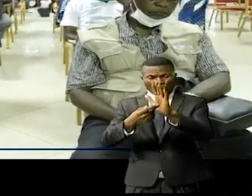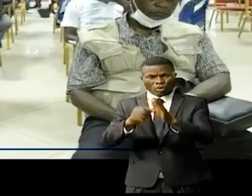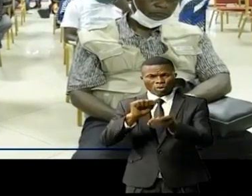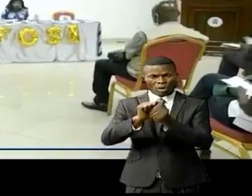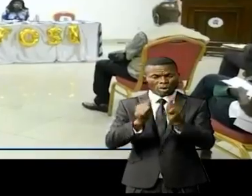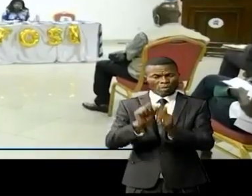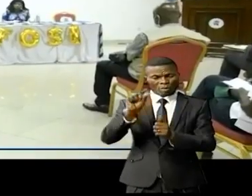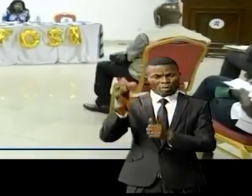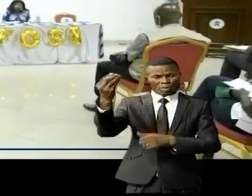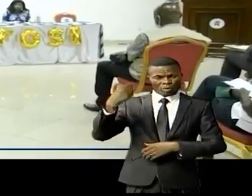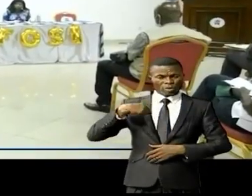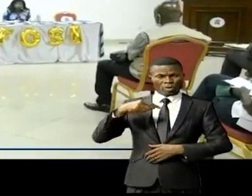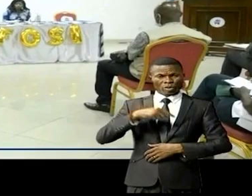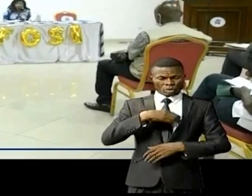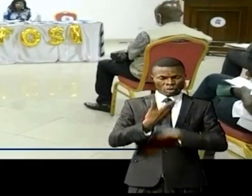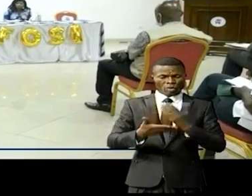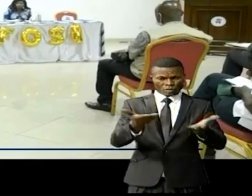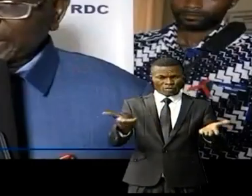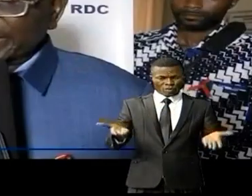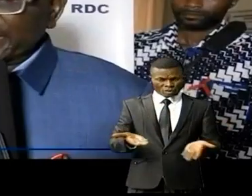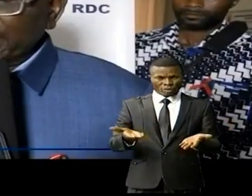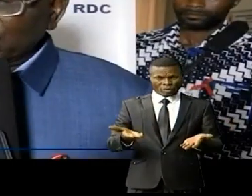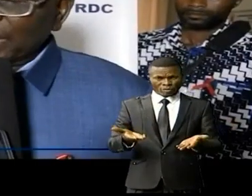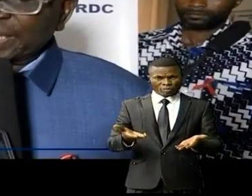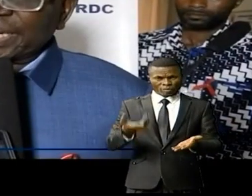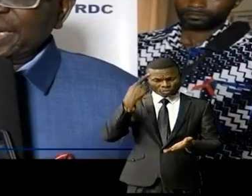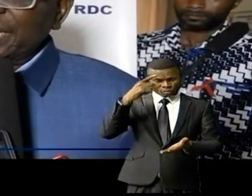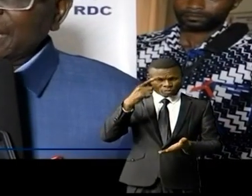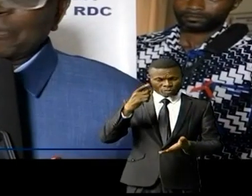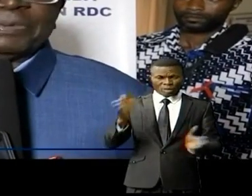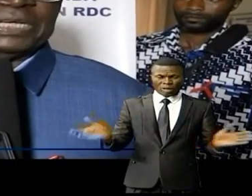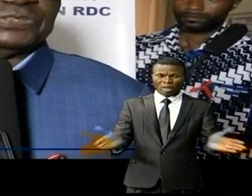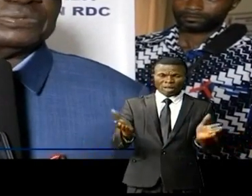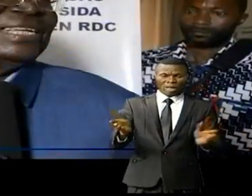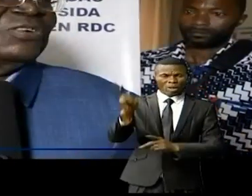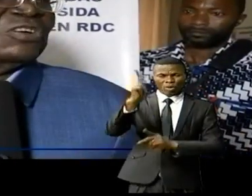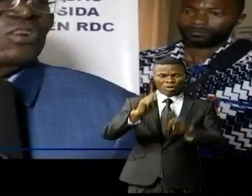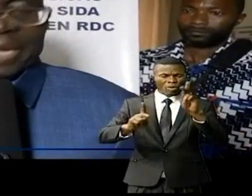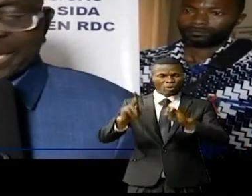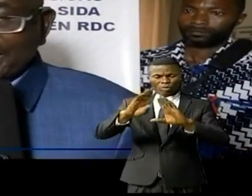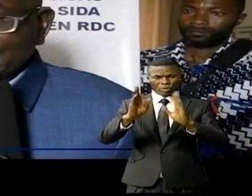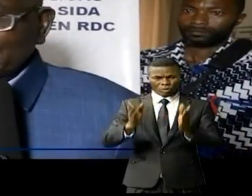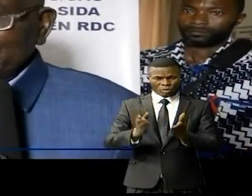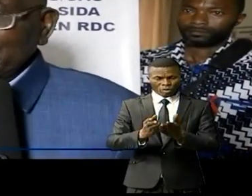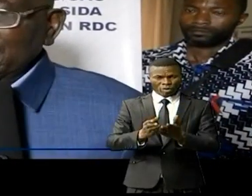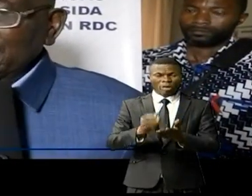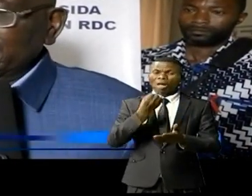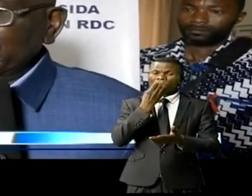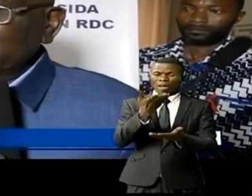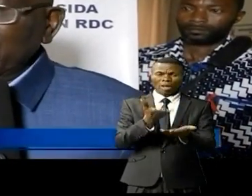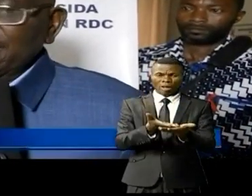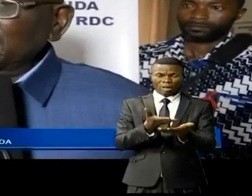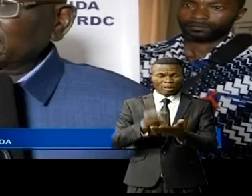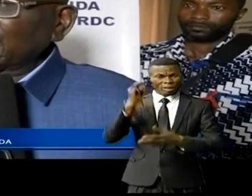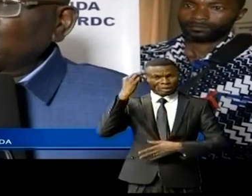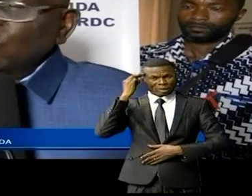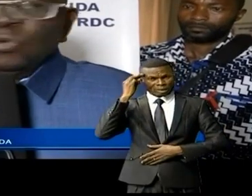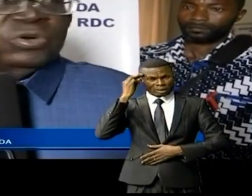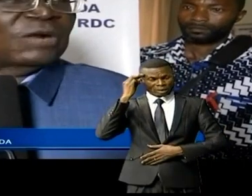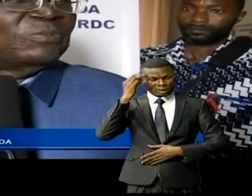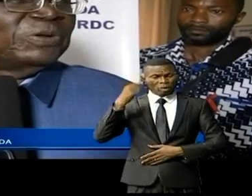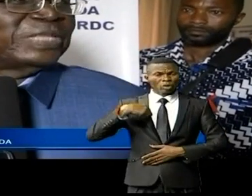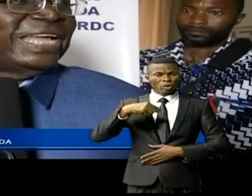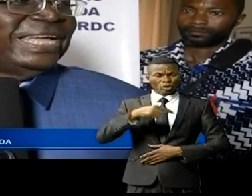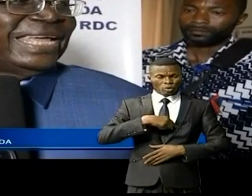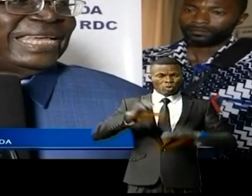paix qu'il nous donne, ce que nous faisons sur le terrain pour essayer d'encadrer la population. Donc comme le cas ici, le SIDA, c'est nous,